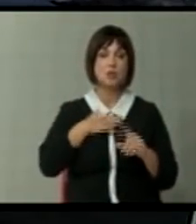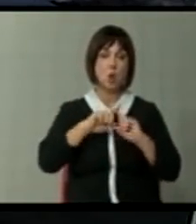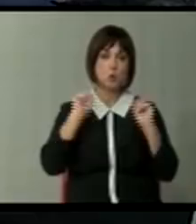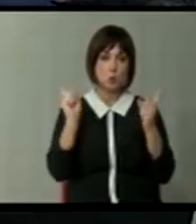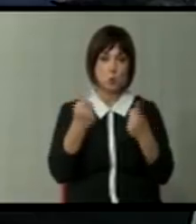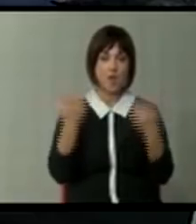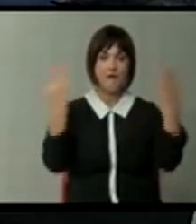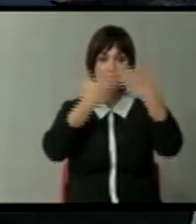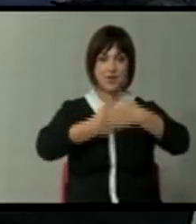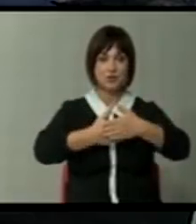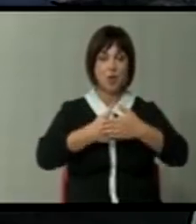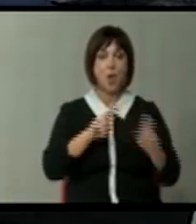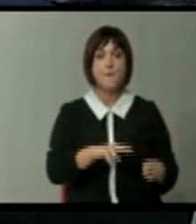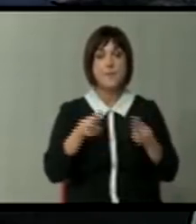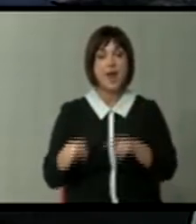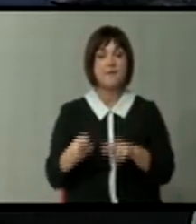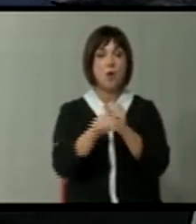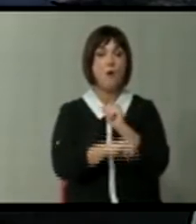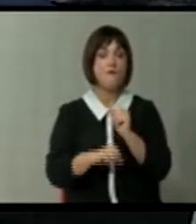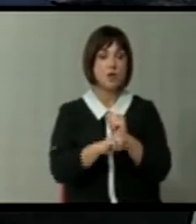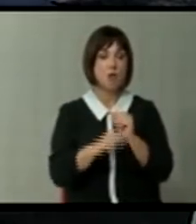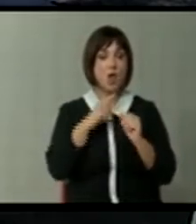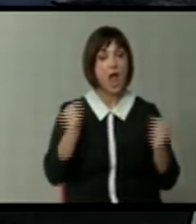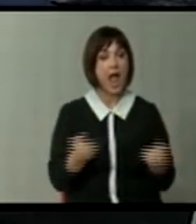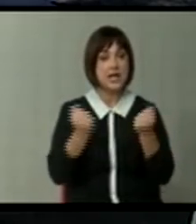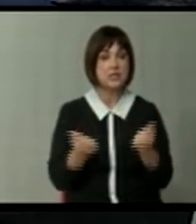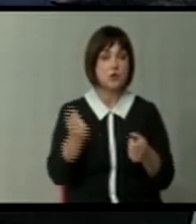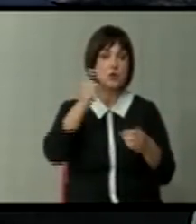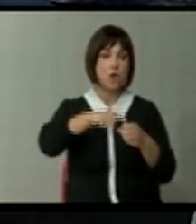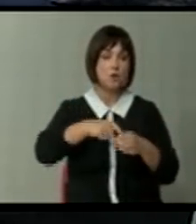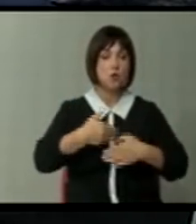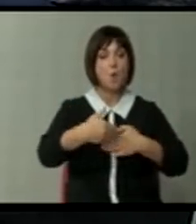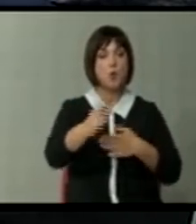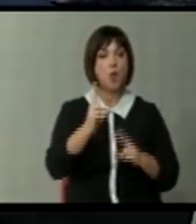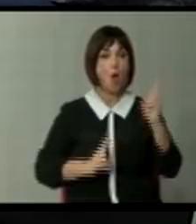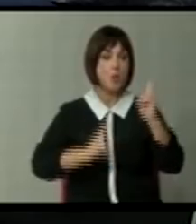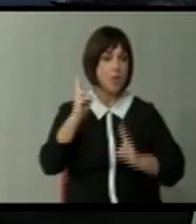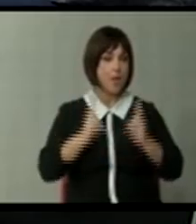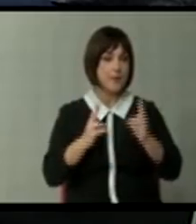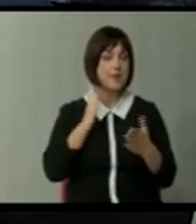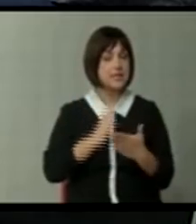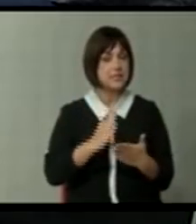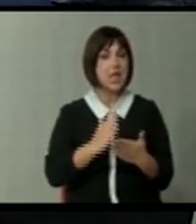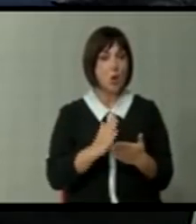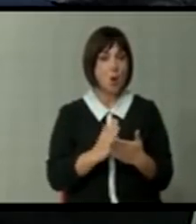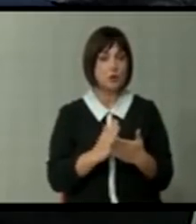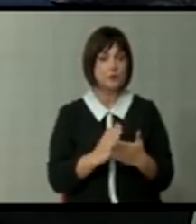студио вечерва, од правниот факултет, кои што активно ќе се включат подосна во дебатата, како и секојаш.